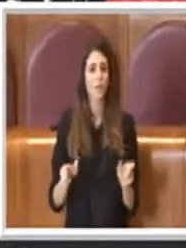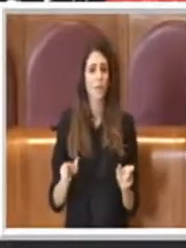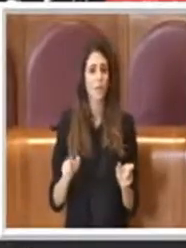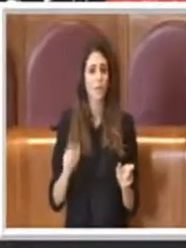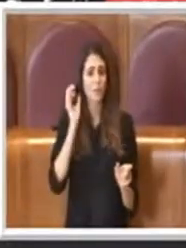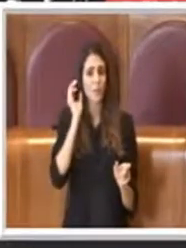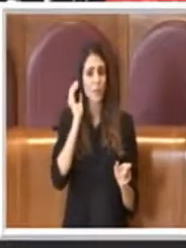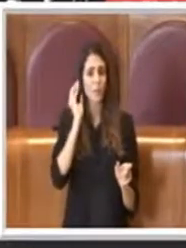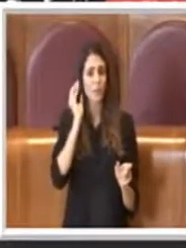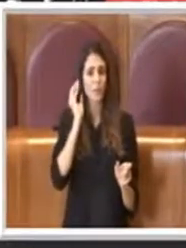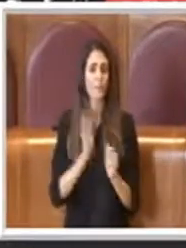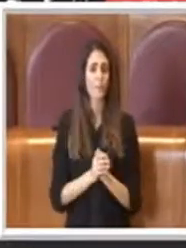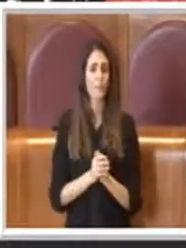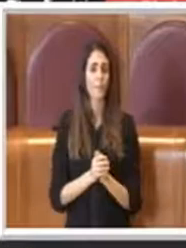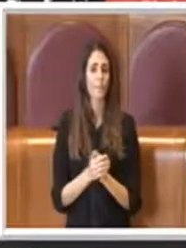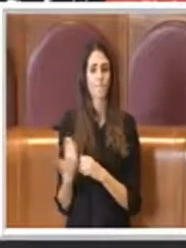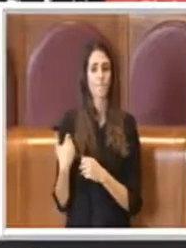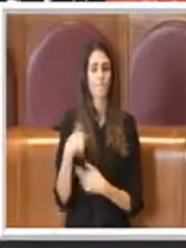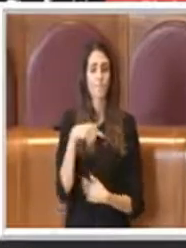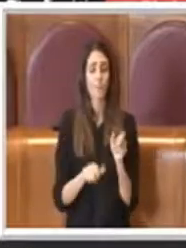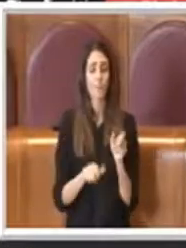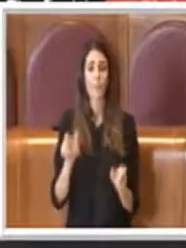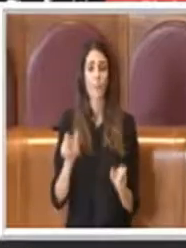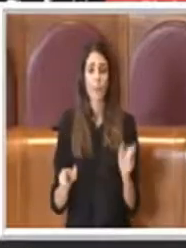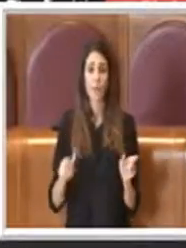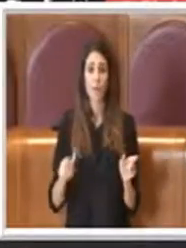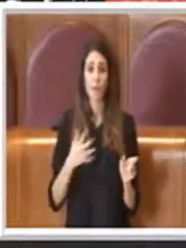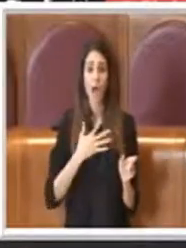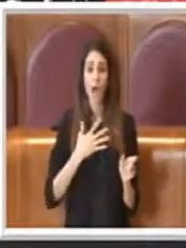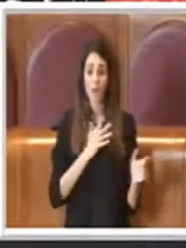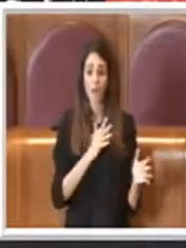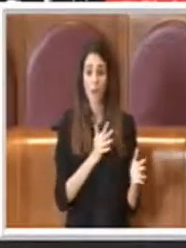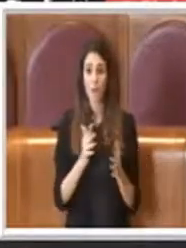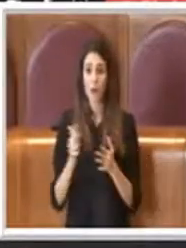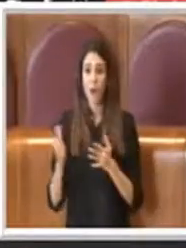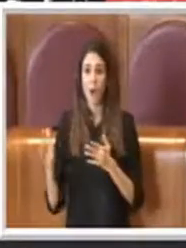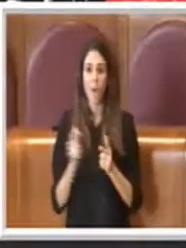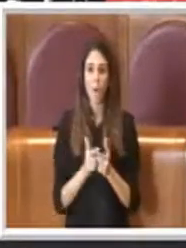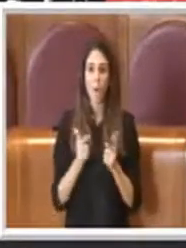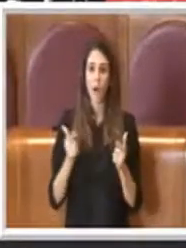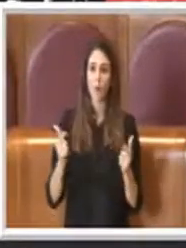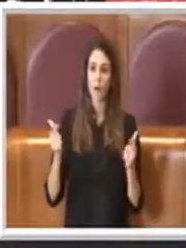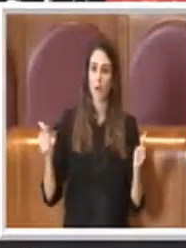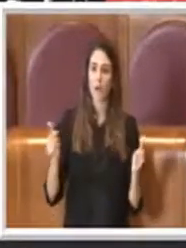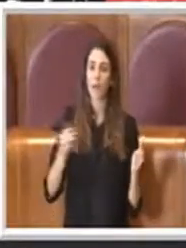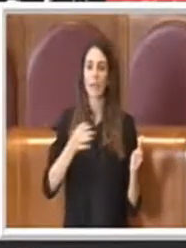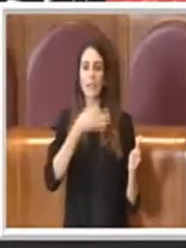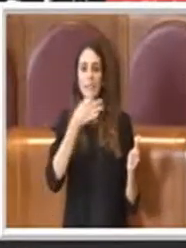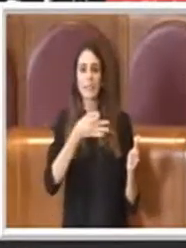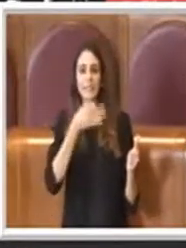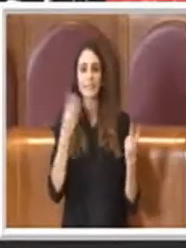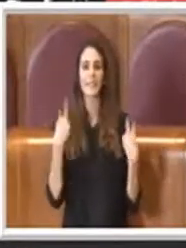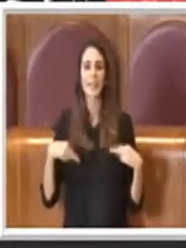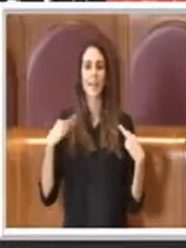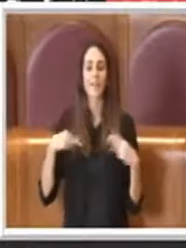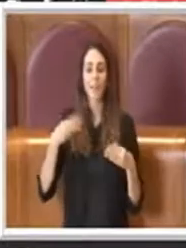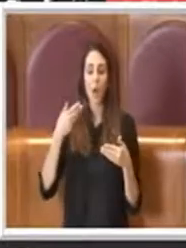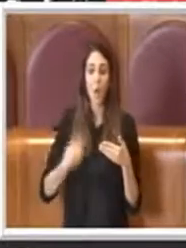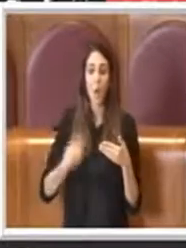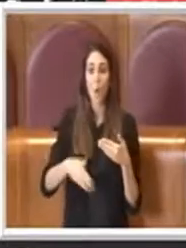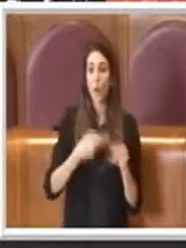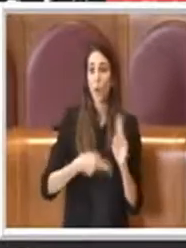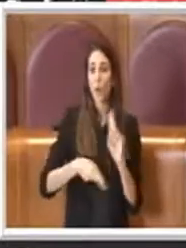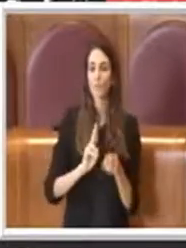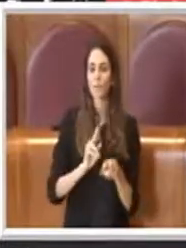innalzano la loro età e riescono quindi ad avere una vita più lunga, e altresì è molto